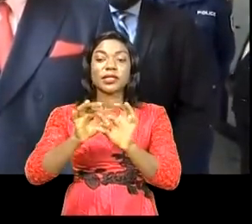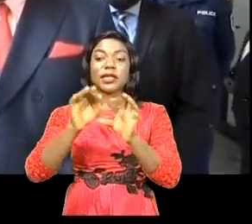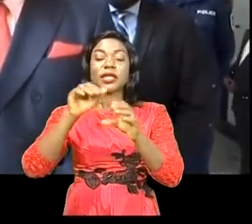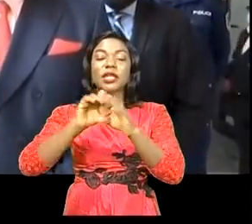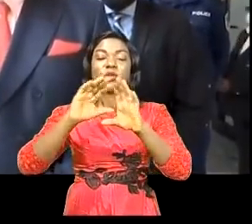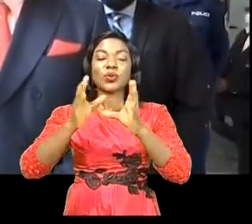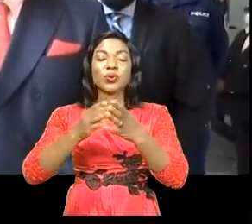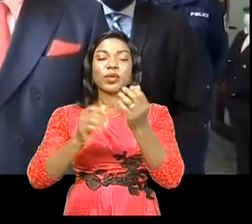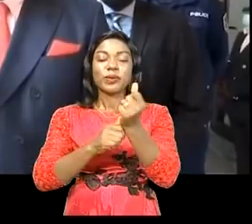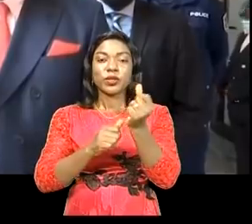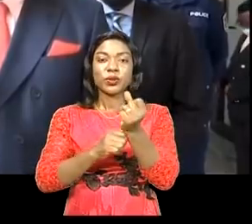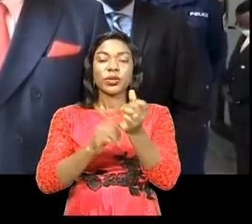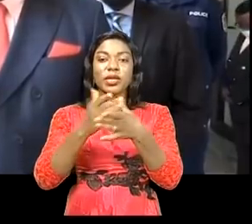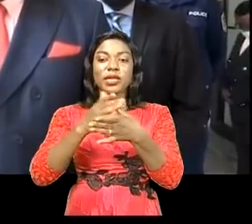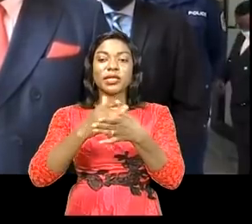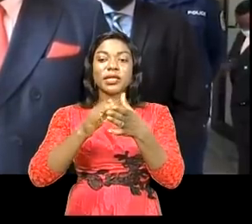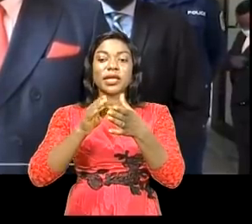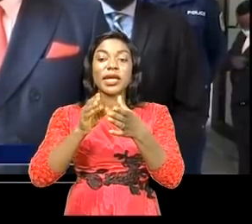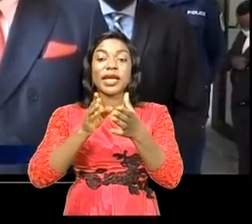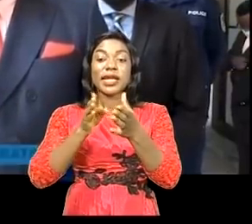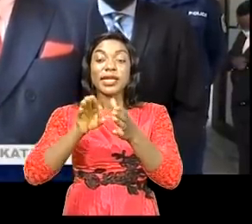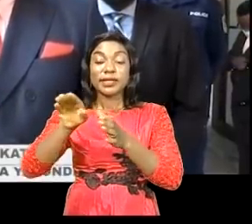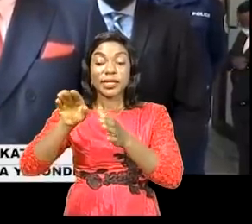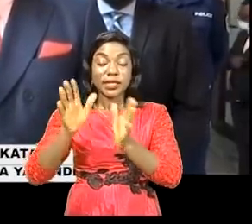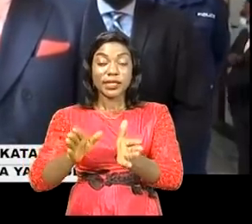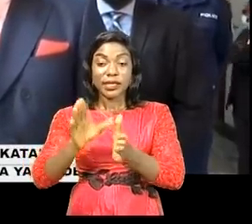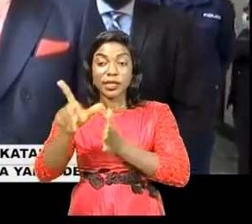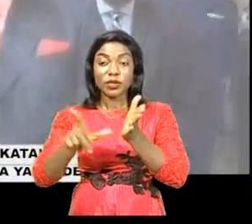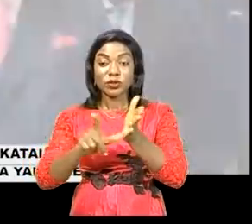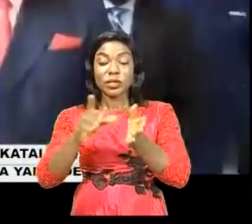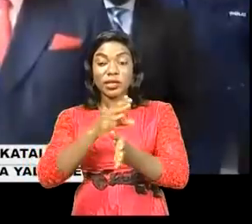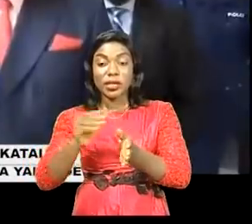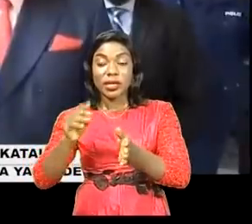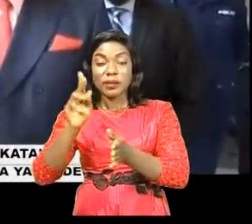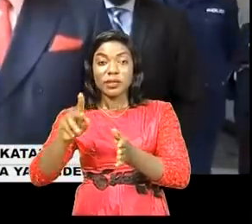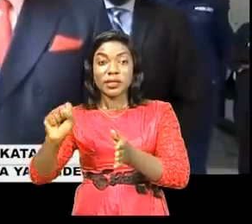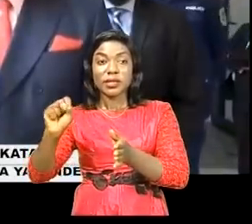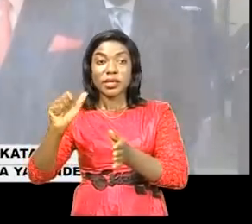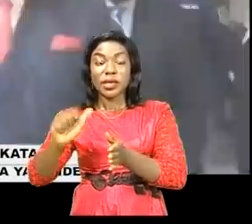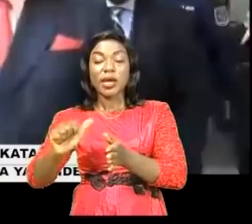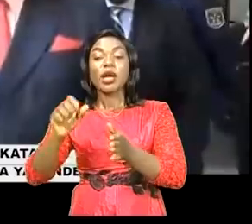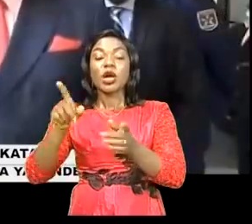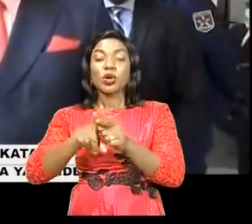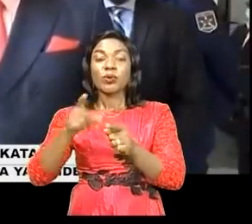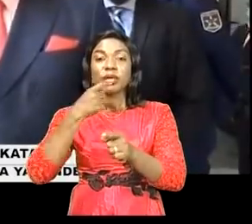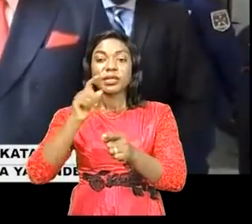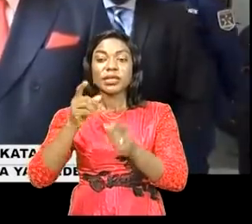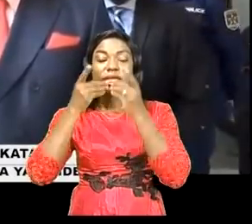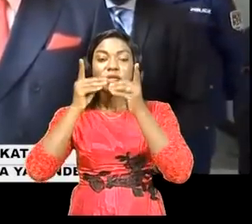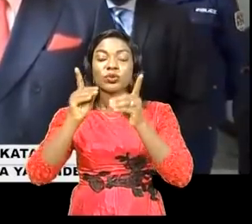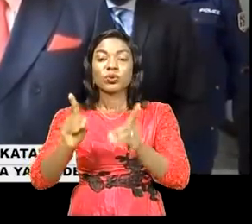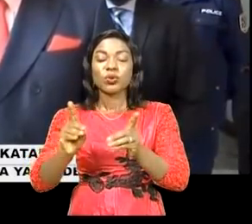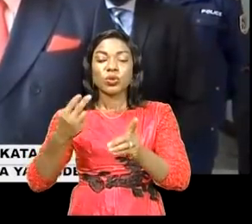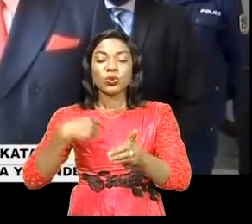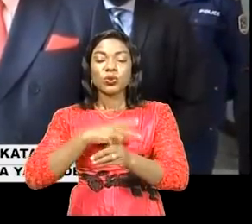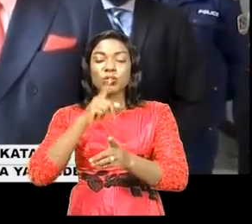besoin entre le directeur général adjoint et moi-même et le PCA. Et comme je le disais dans mon discours, que nous sommes